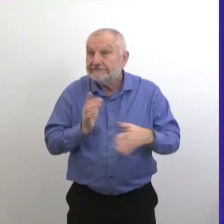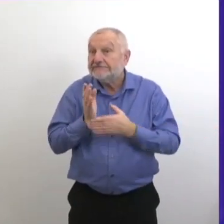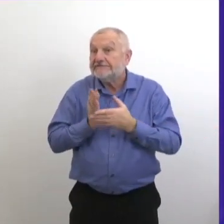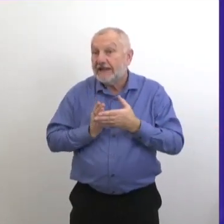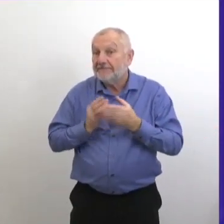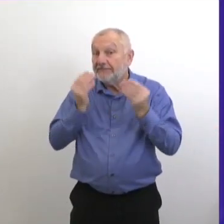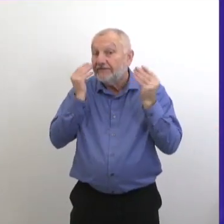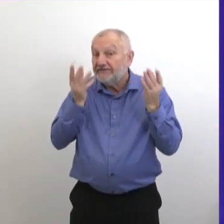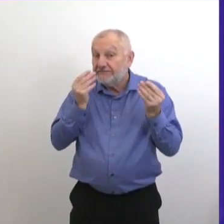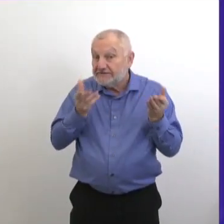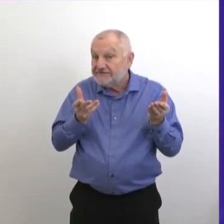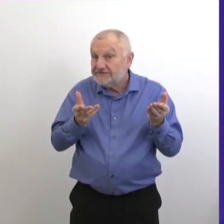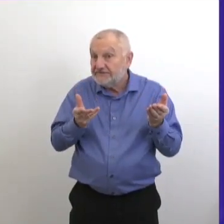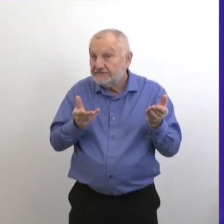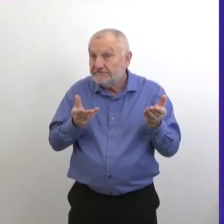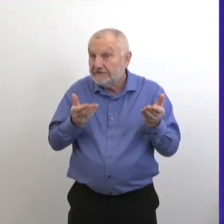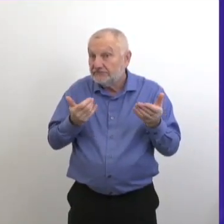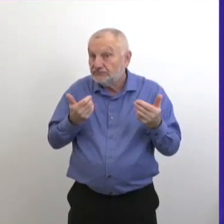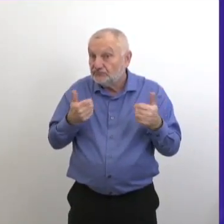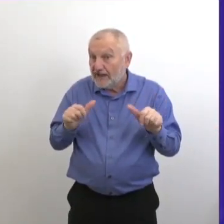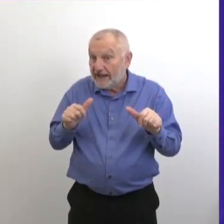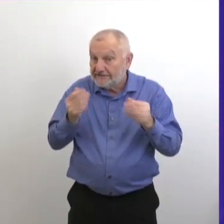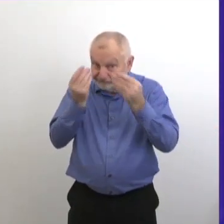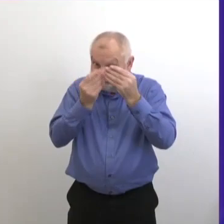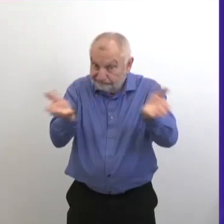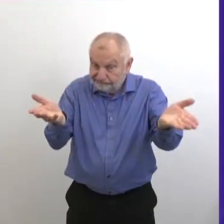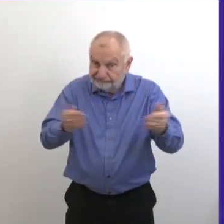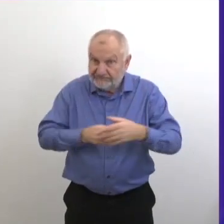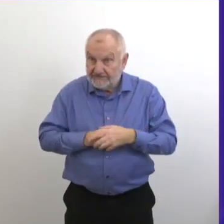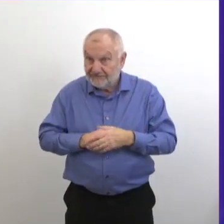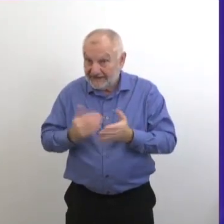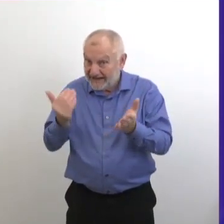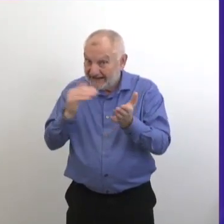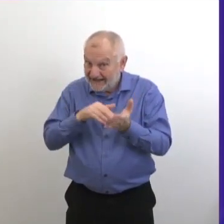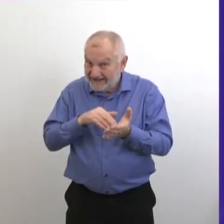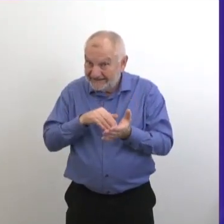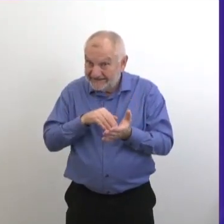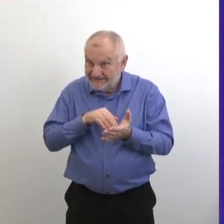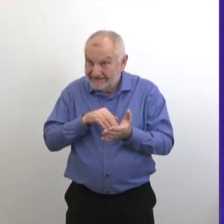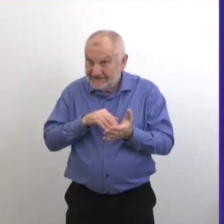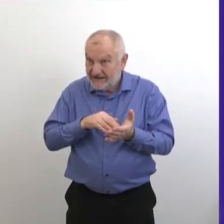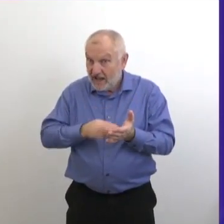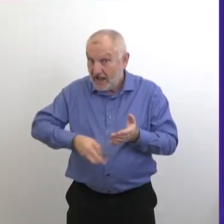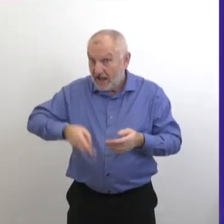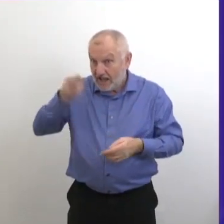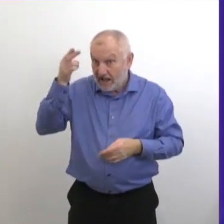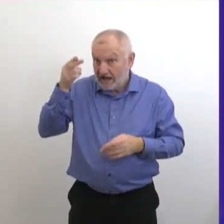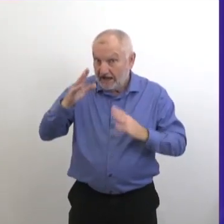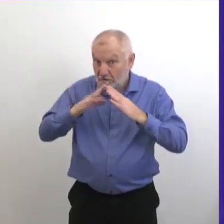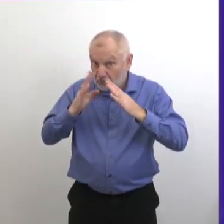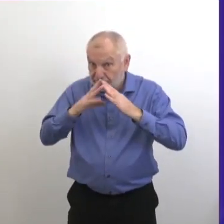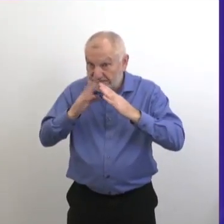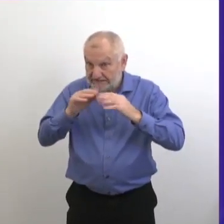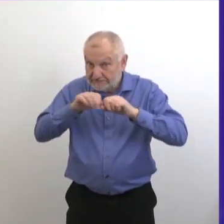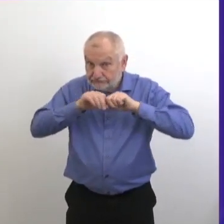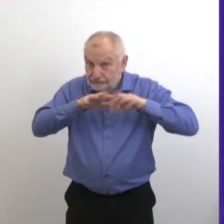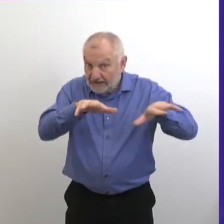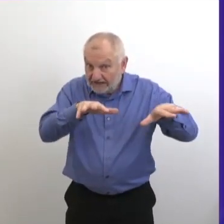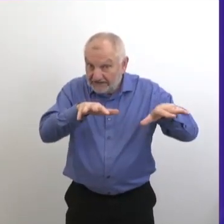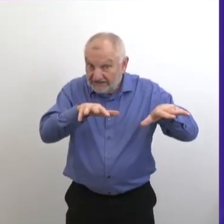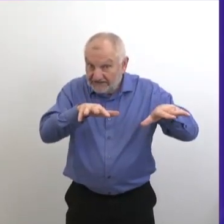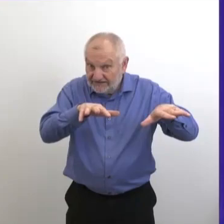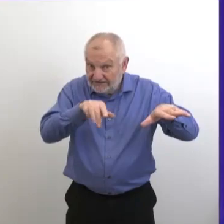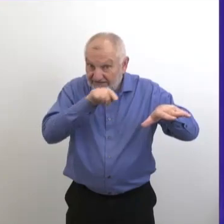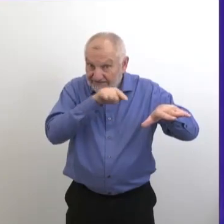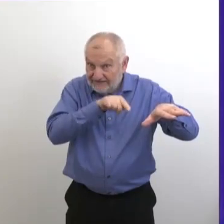certainement publier ces données, mais encore une fois, lorsque vous avez une transmission communautaire à grande échelle, malheureusement, il y a beaucoup